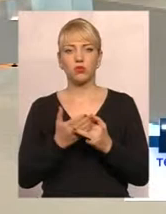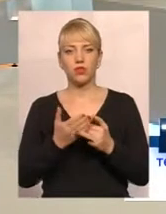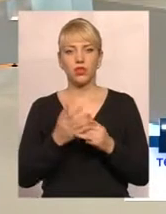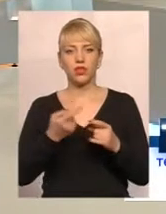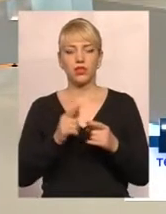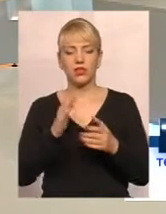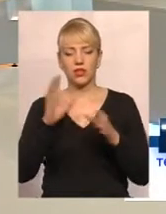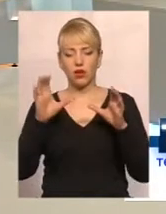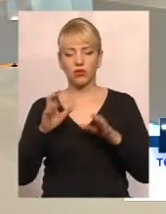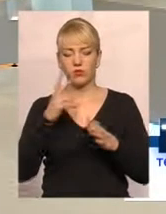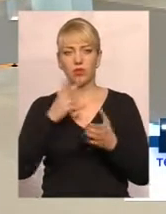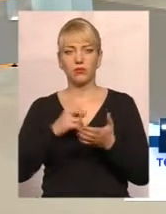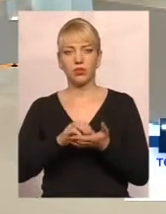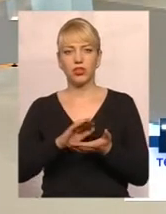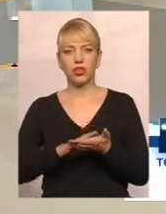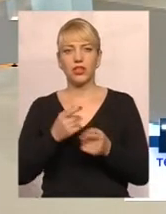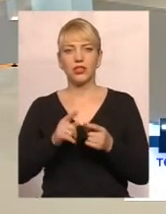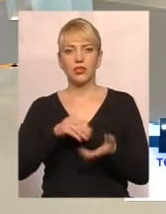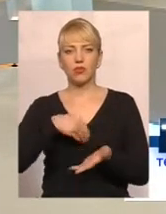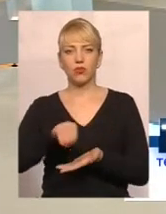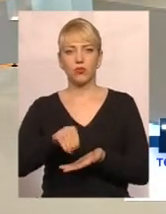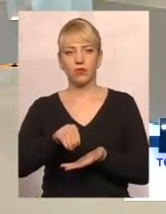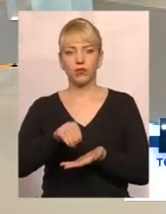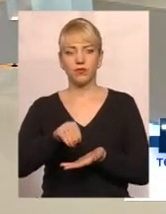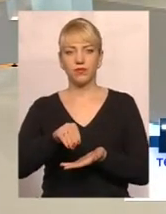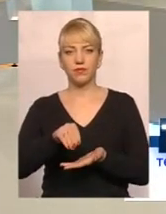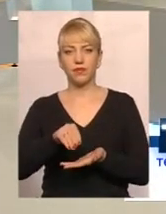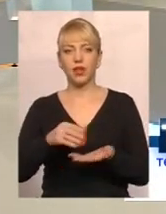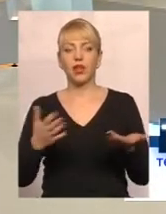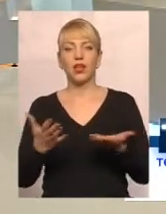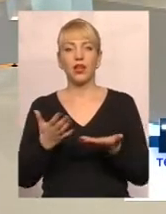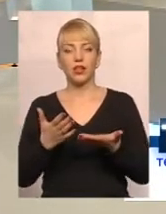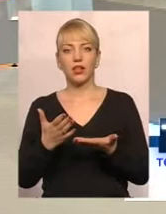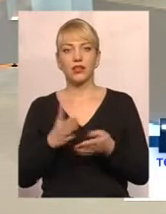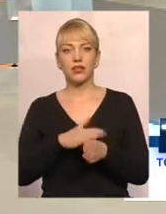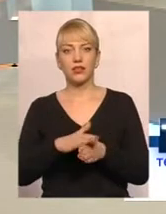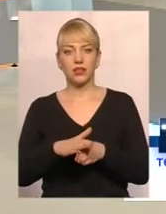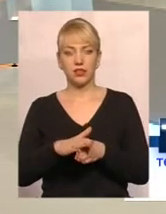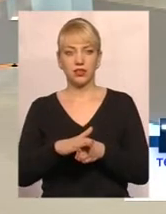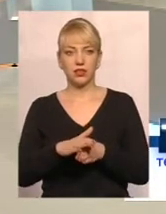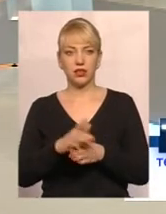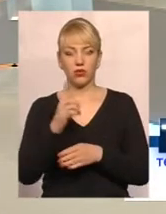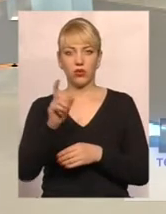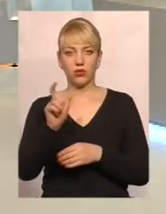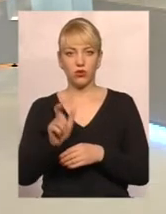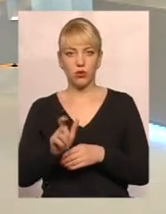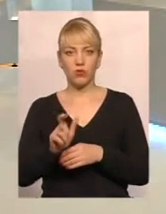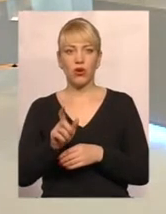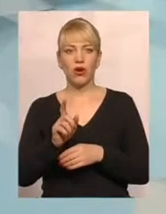законодавством передбачено, це покупка, яка здійснена одною особою,